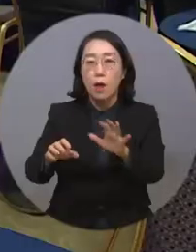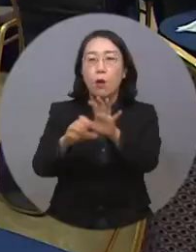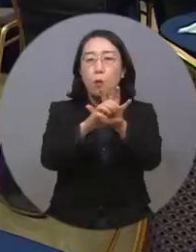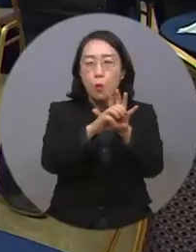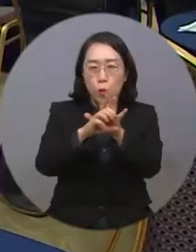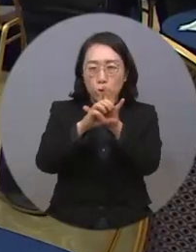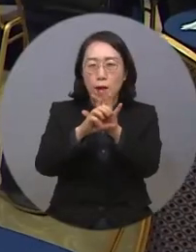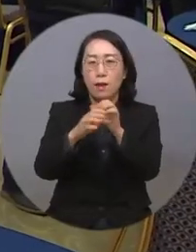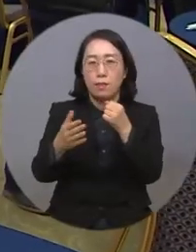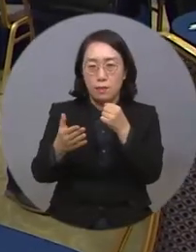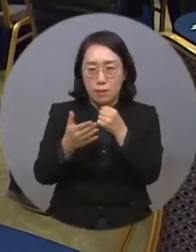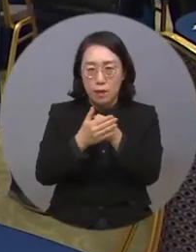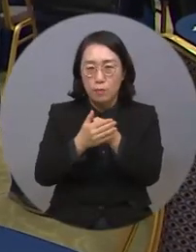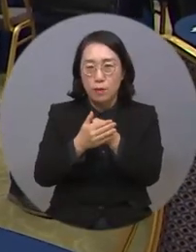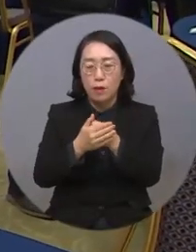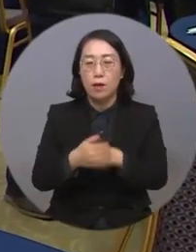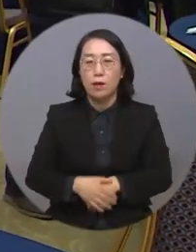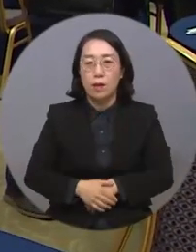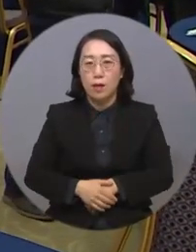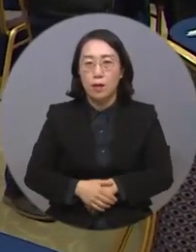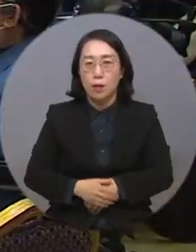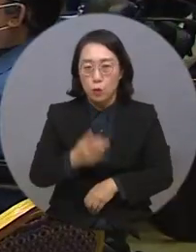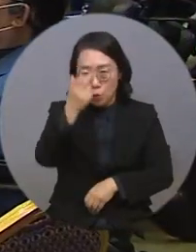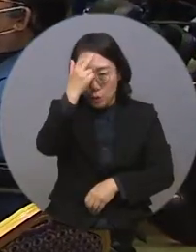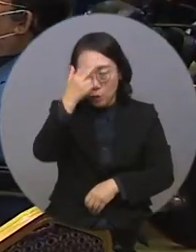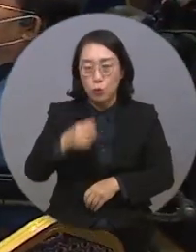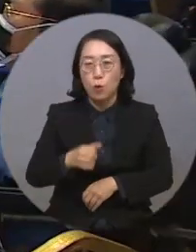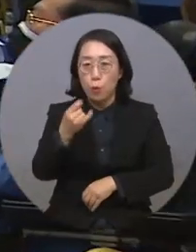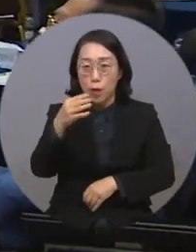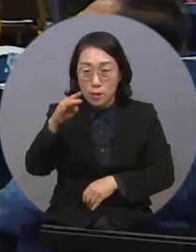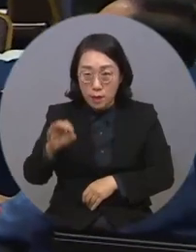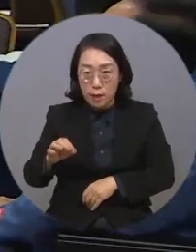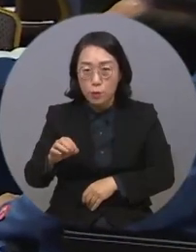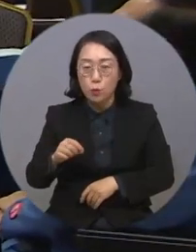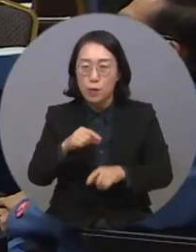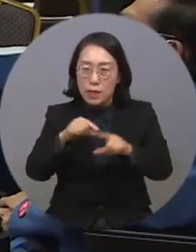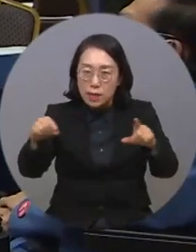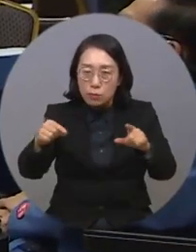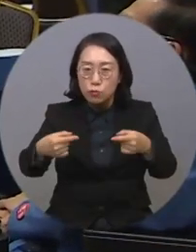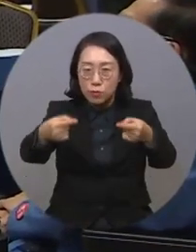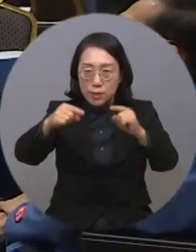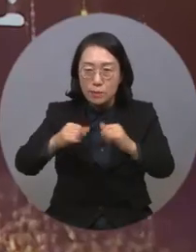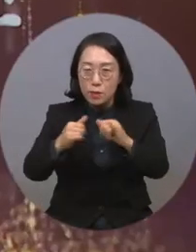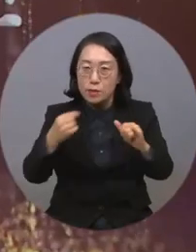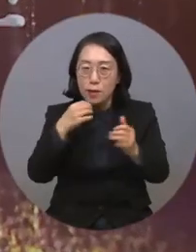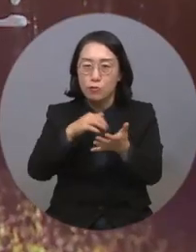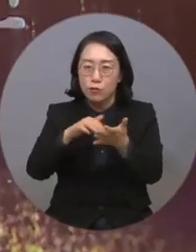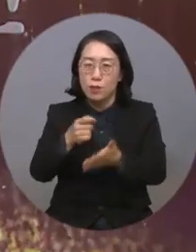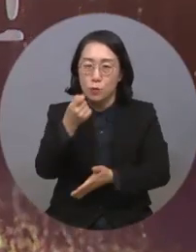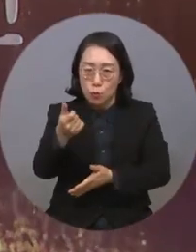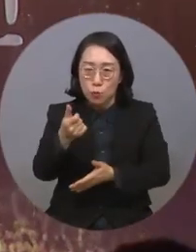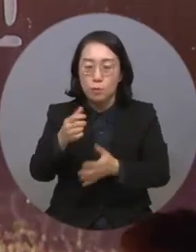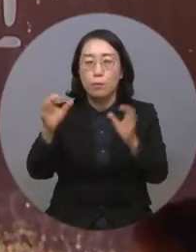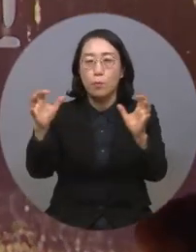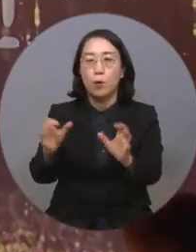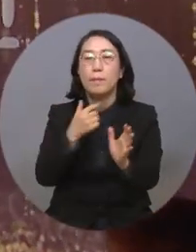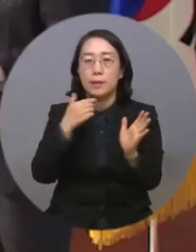확산 방지를 위해 복지TV 최교육 회장과 내빈, 수상자 등 최소 인원이 참석한 가운데 열렸습니다.